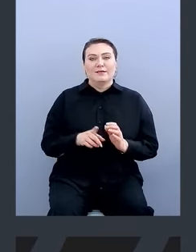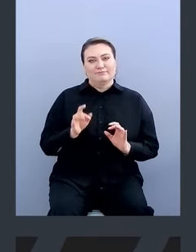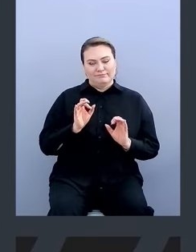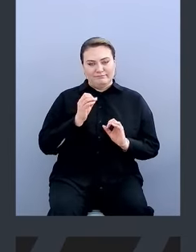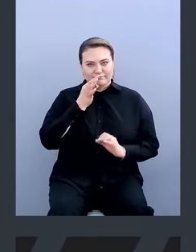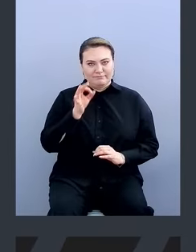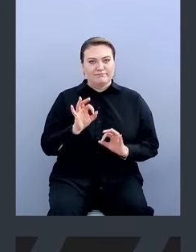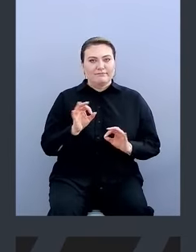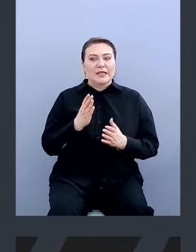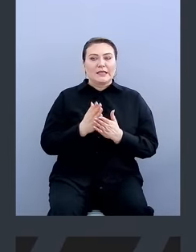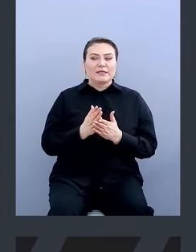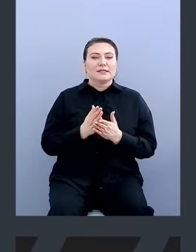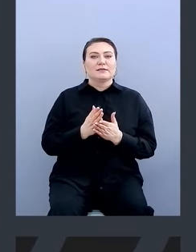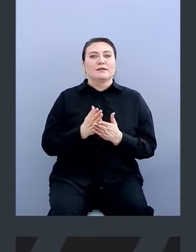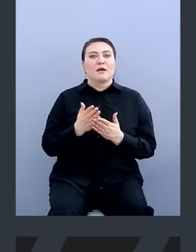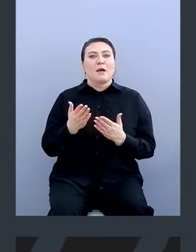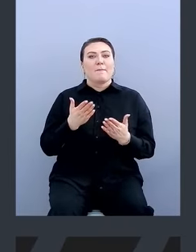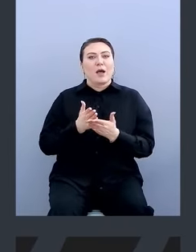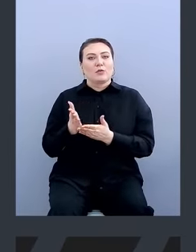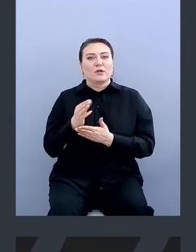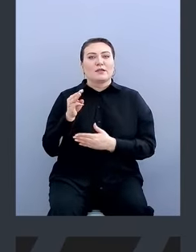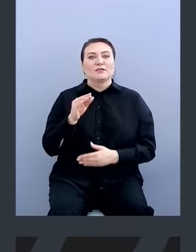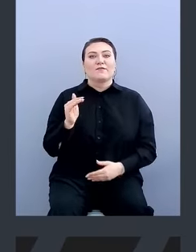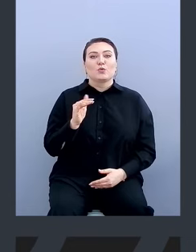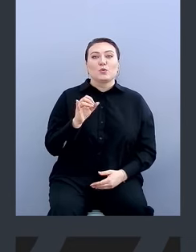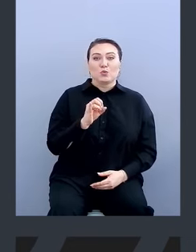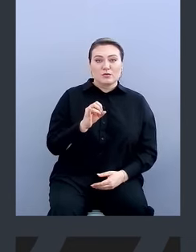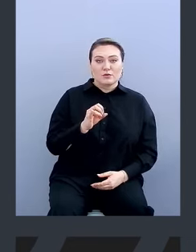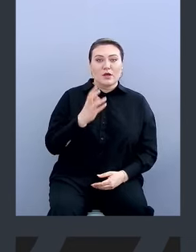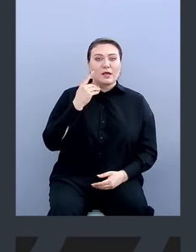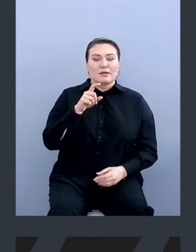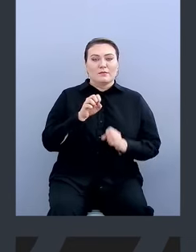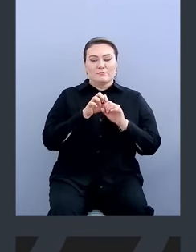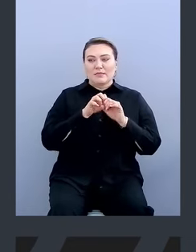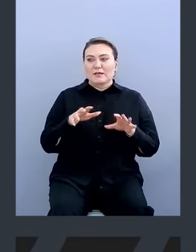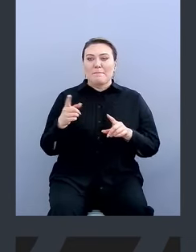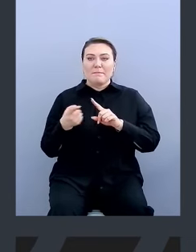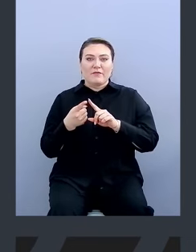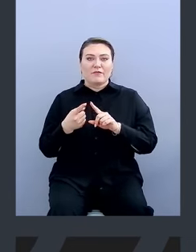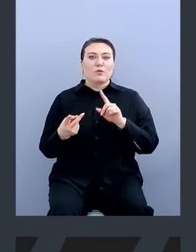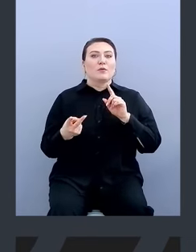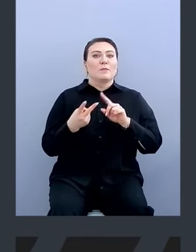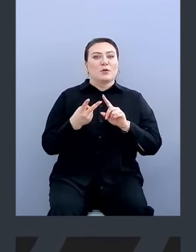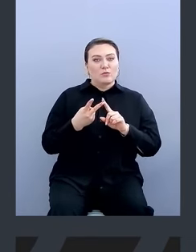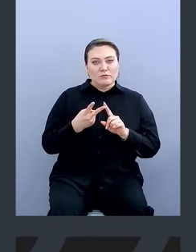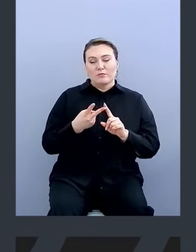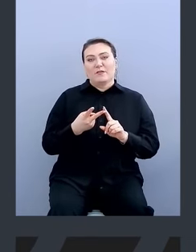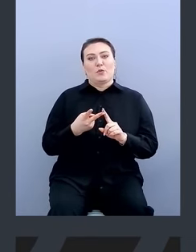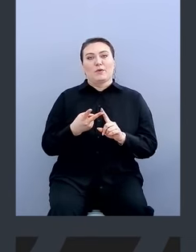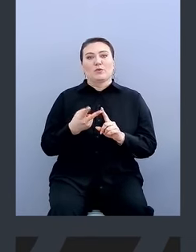Есть подход Trust and First Use. То есть когда ты разлил первый подход и второй подход, мы просто опрувим.